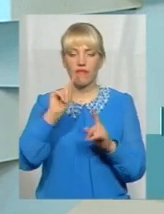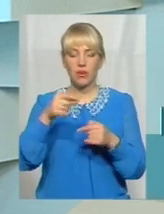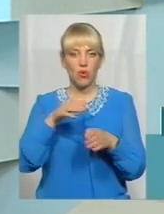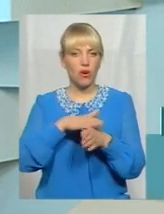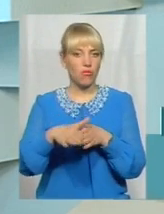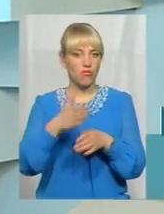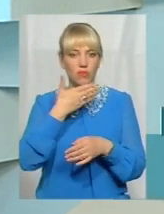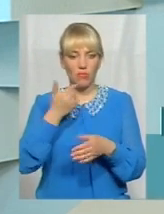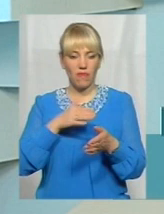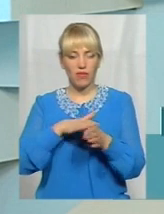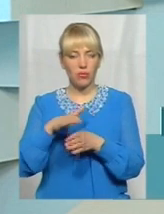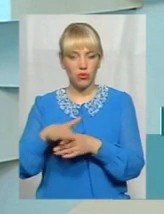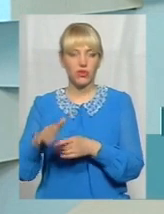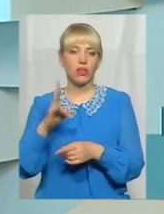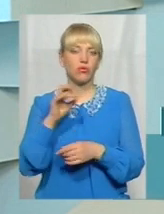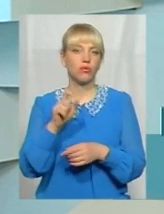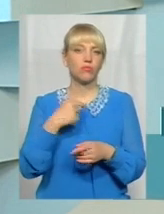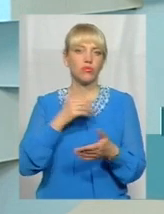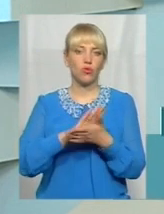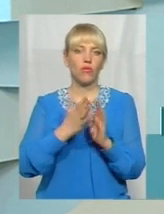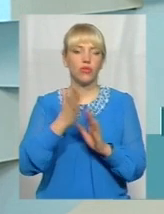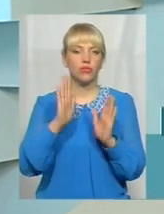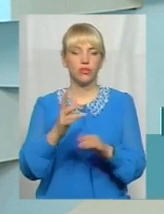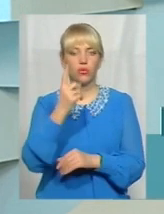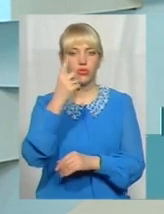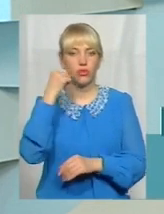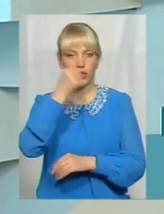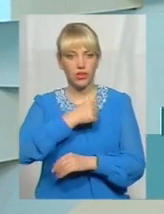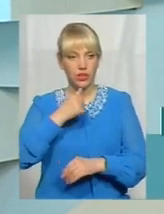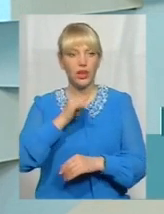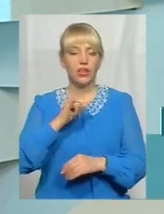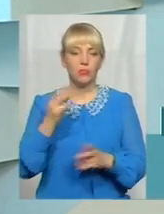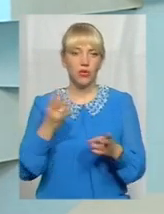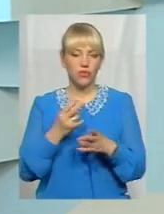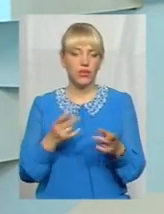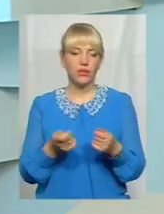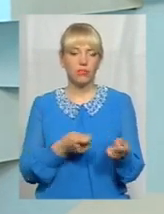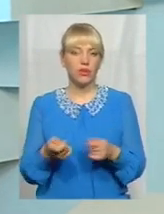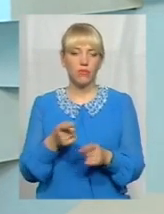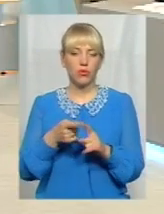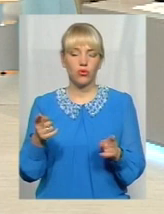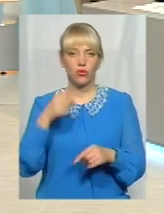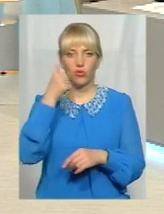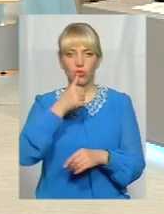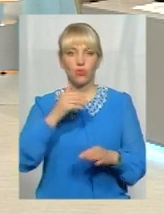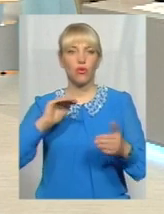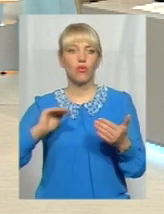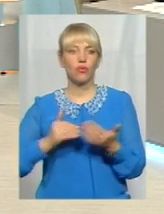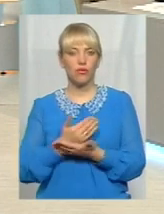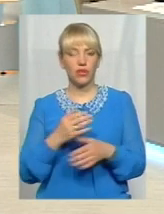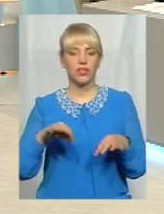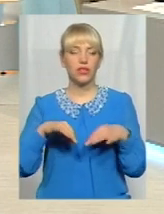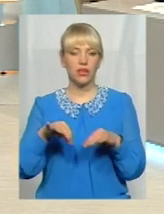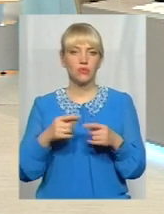виконана, ми укладали договори на 1 рік. І мають перевізники протягом року оновити транспортні засоби,